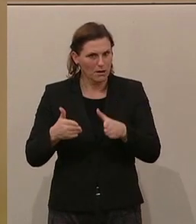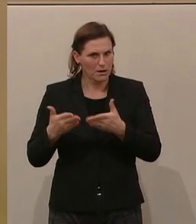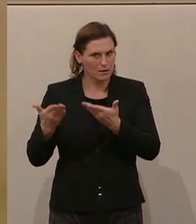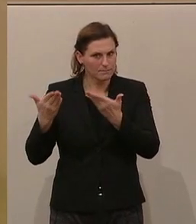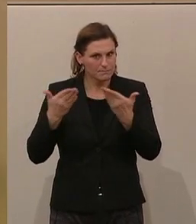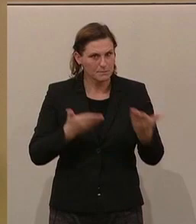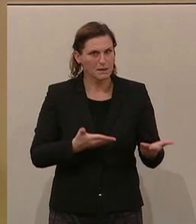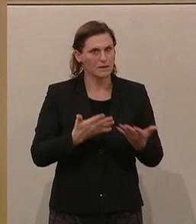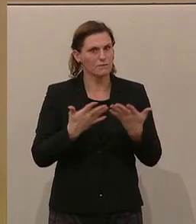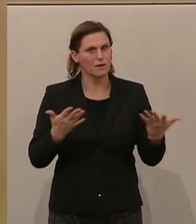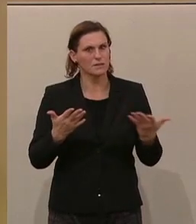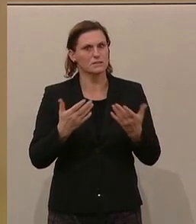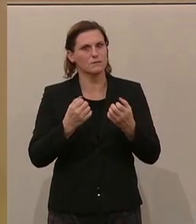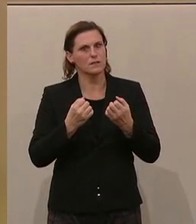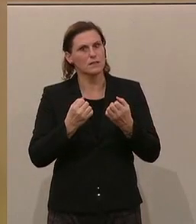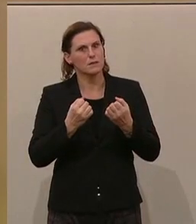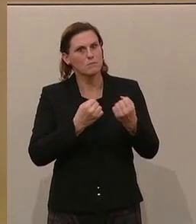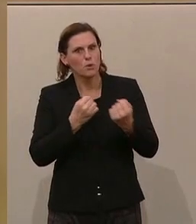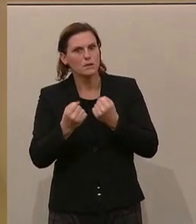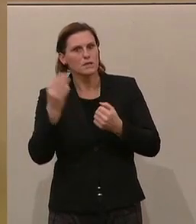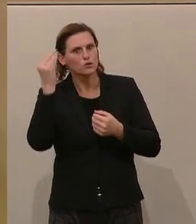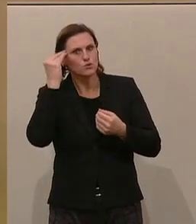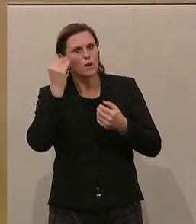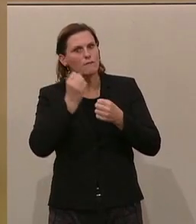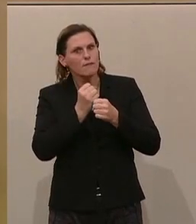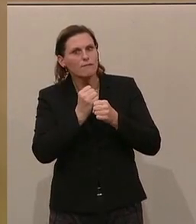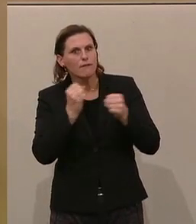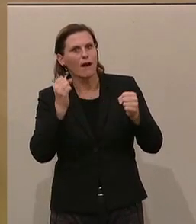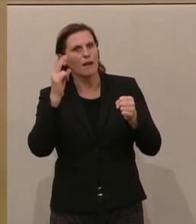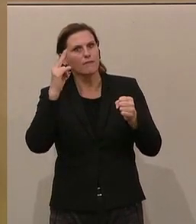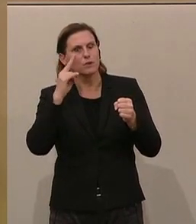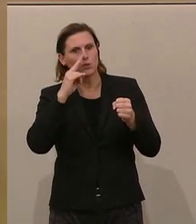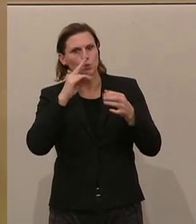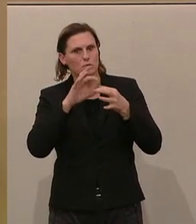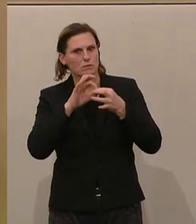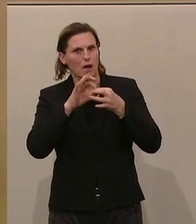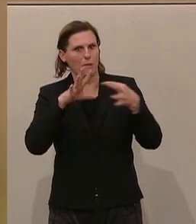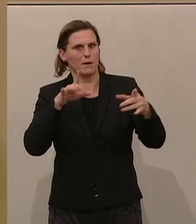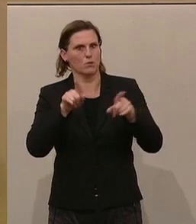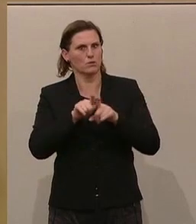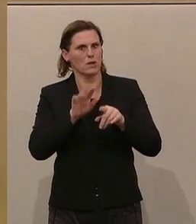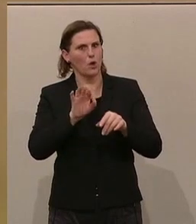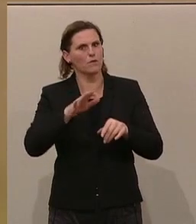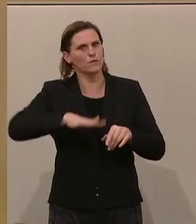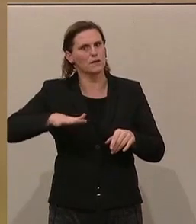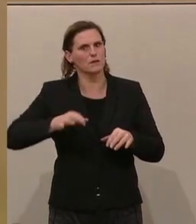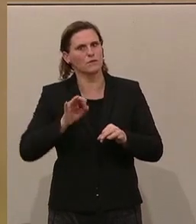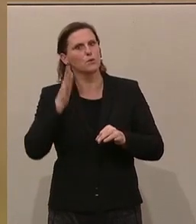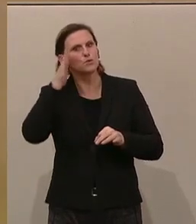dass wir eine ideologiefreie Schulpolitik machen und, und das ist ganz wichtig, unsere Kinder für die Herausforderungen der Zukunft rüsten. Danke.